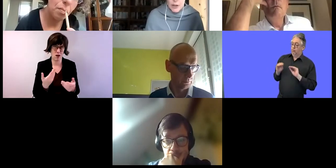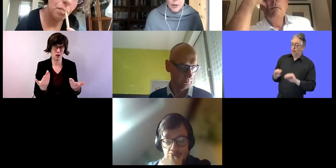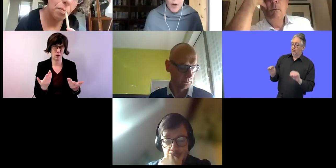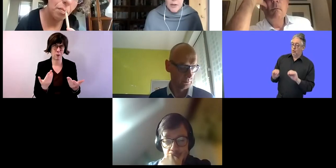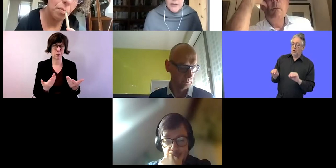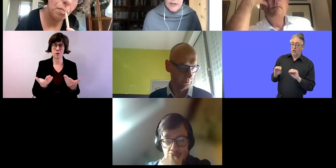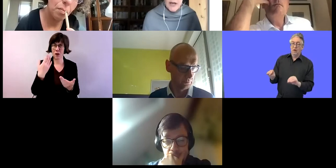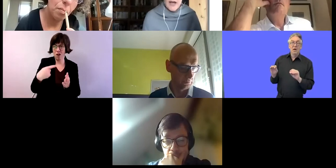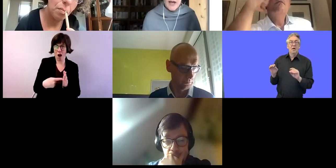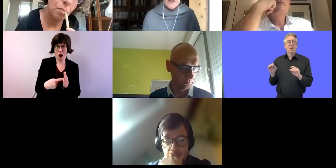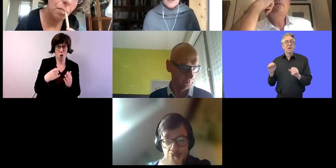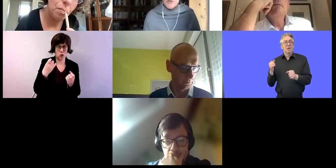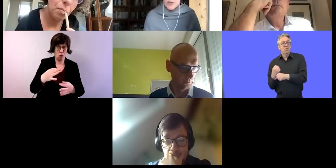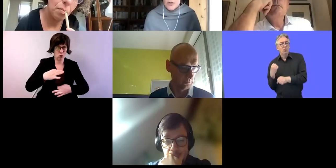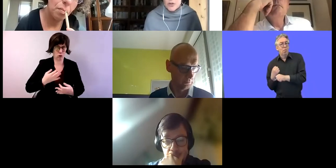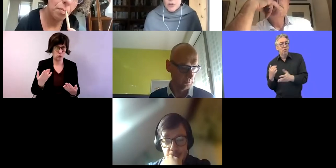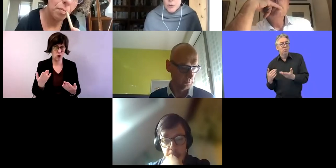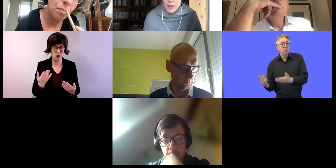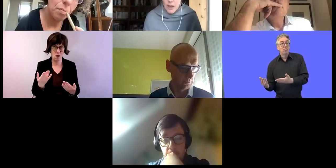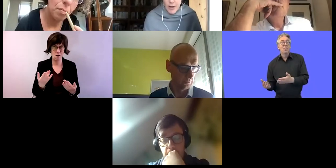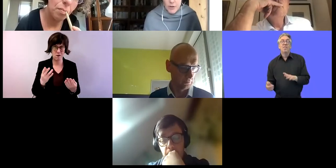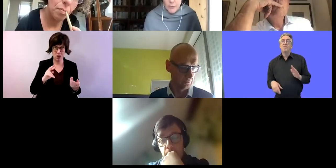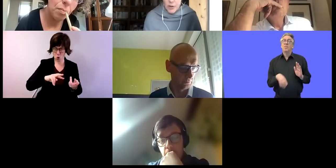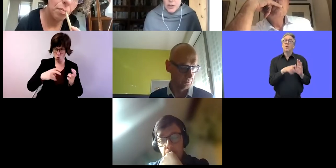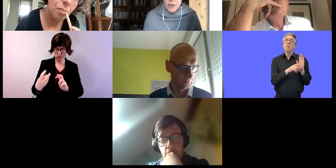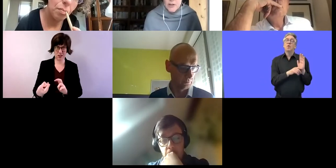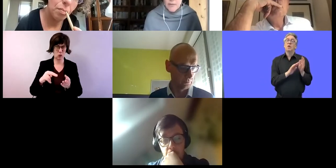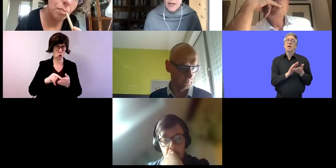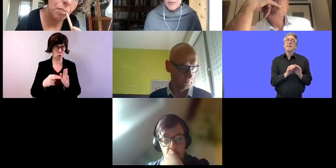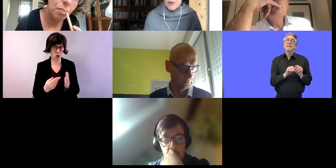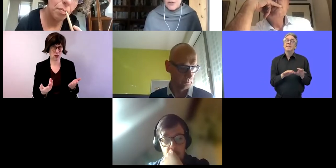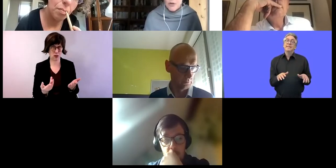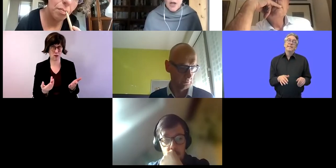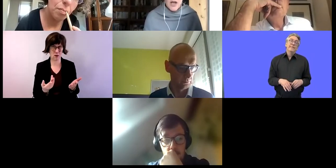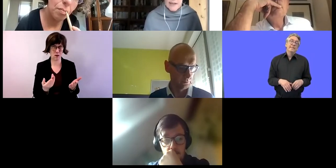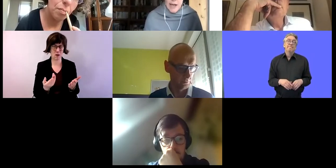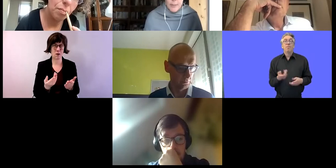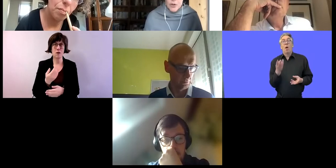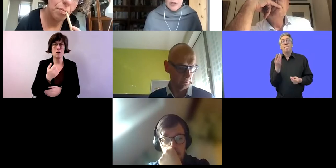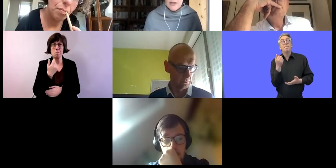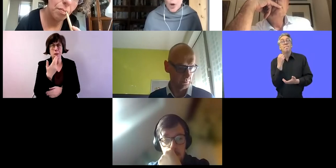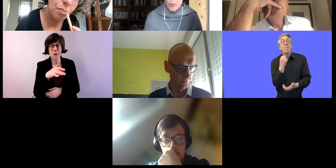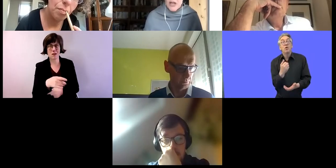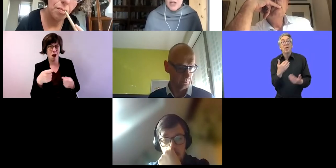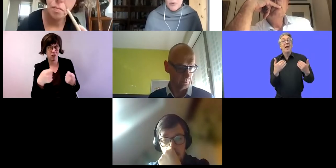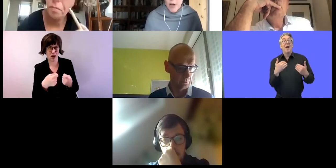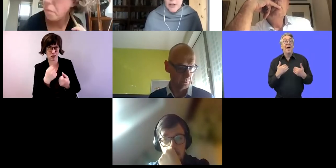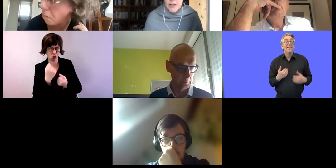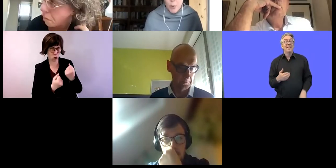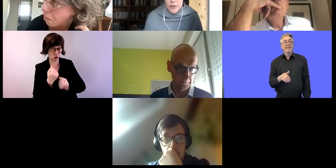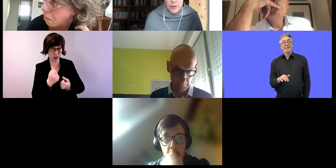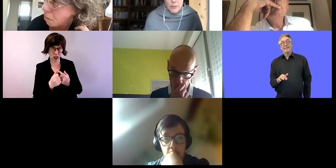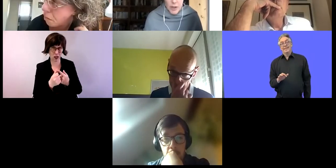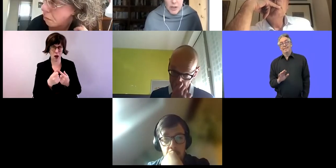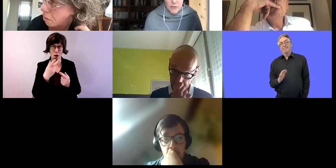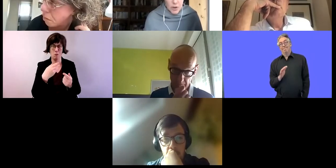Herausforderungen bei der Umsetzung dieser Politik. Manchmal hat das mit der Finanzierung zu tun, die nicht immer